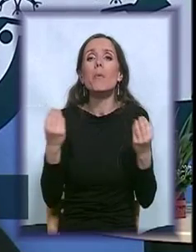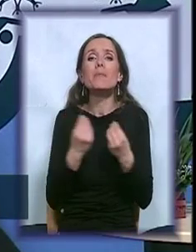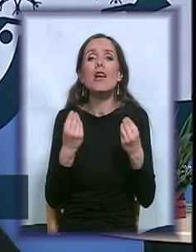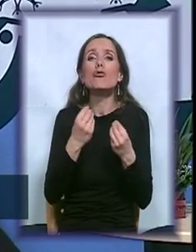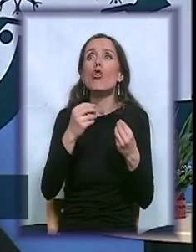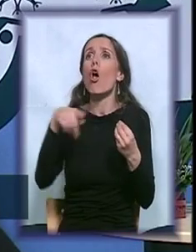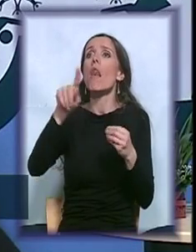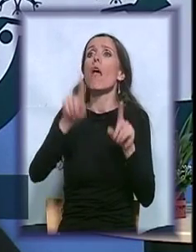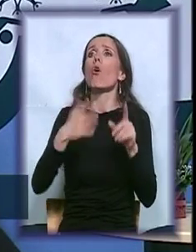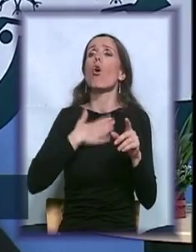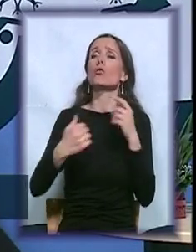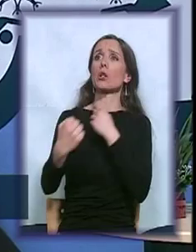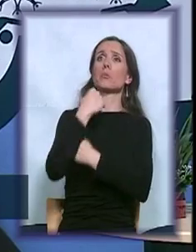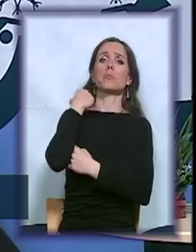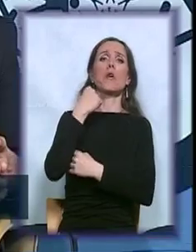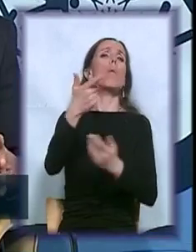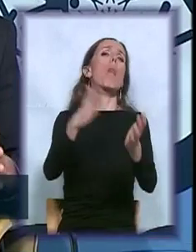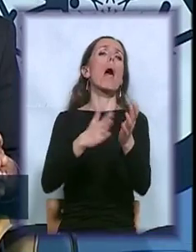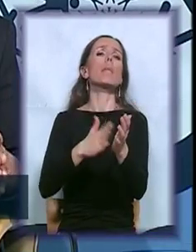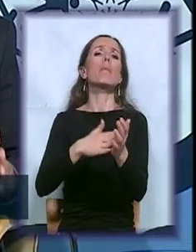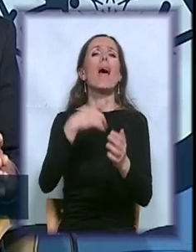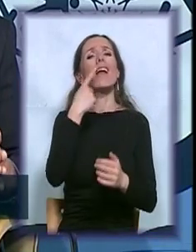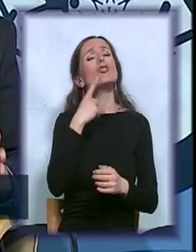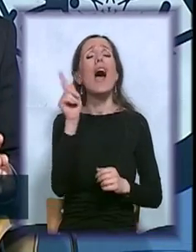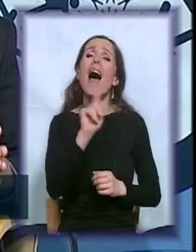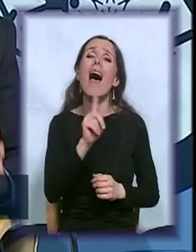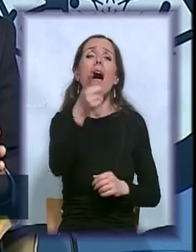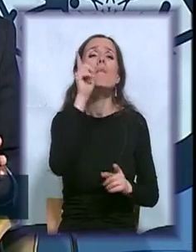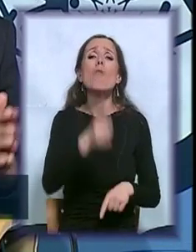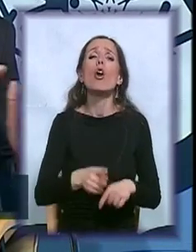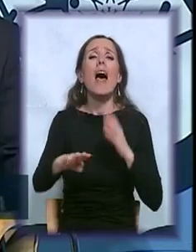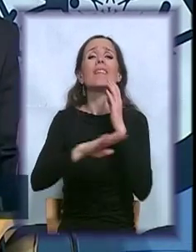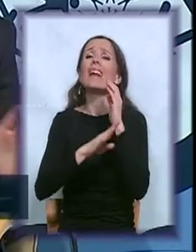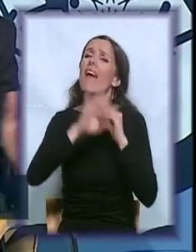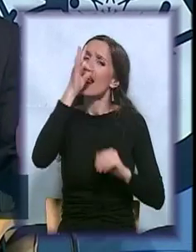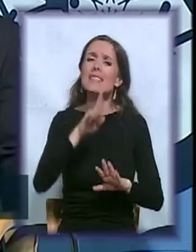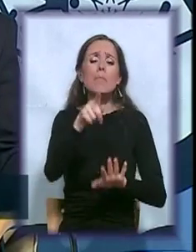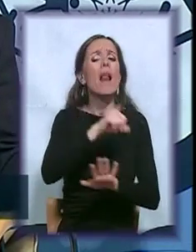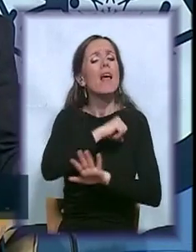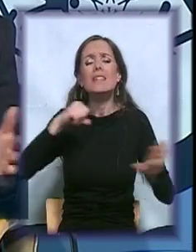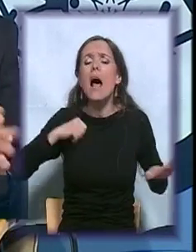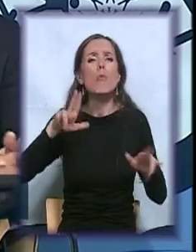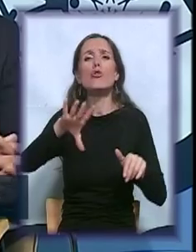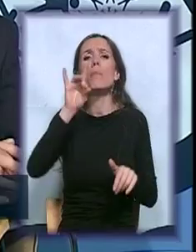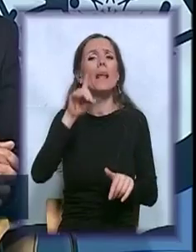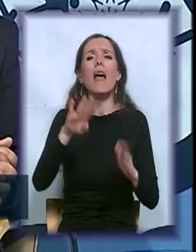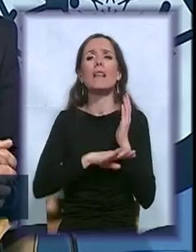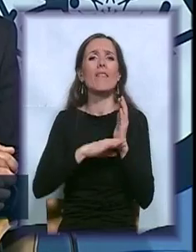To je isto kao kad sad neko dođe i kaže vama su najbolje drvene cipele i imate samo izbor na drvene cipele. Razumijete?